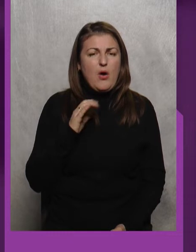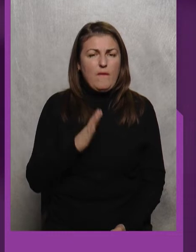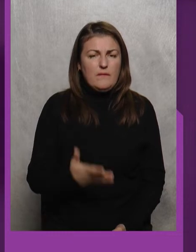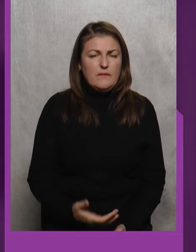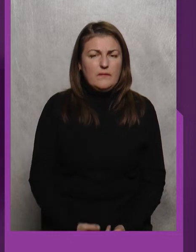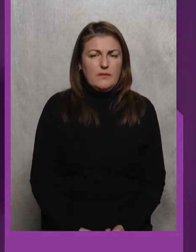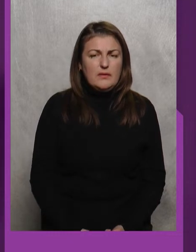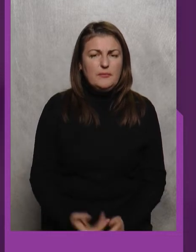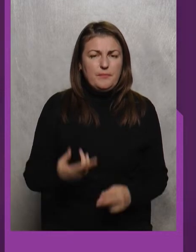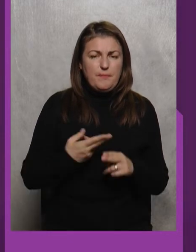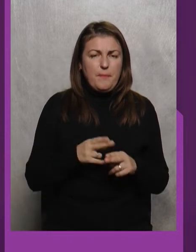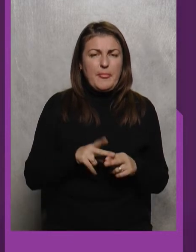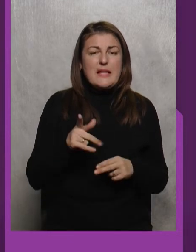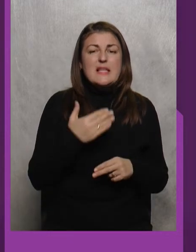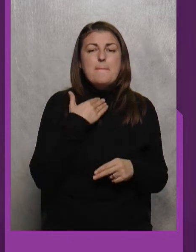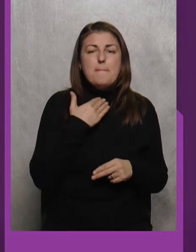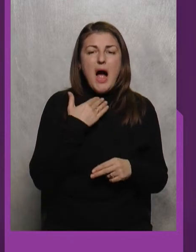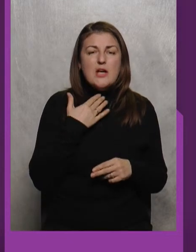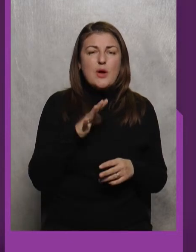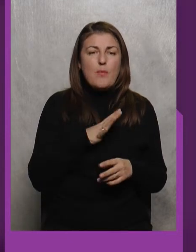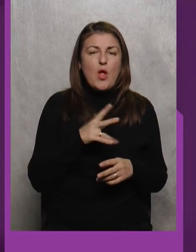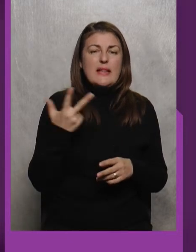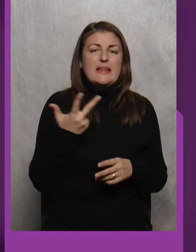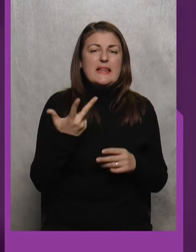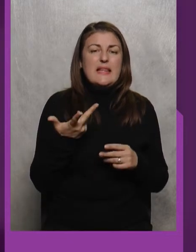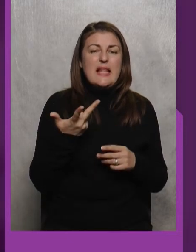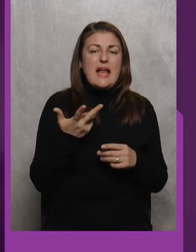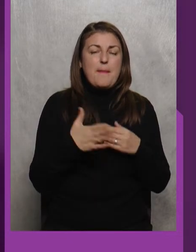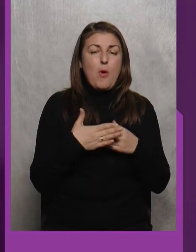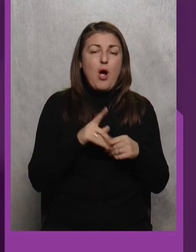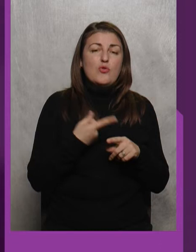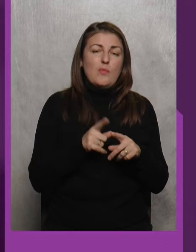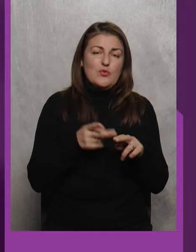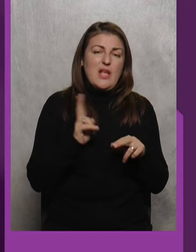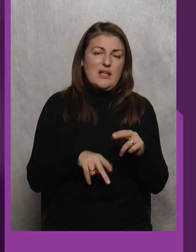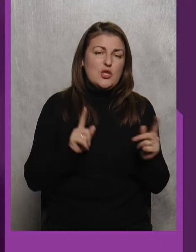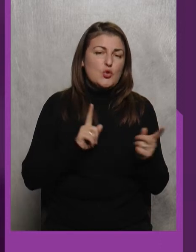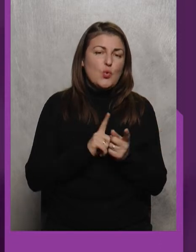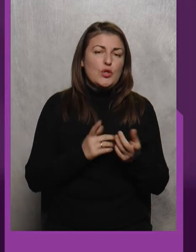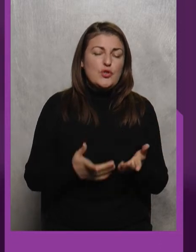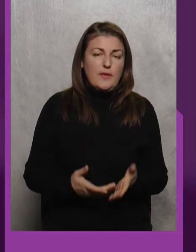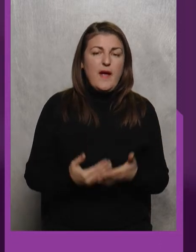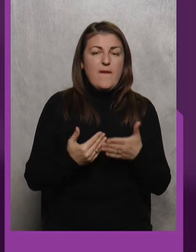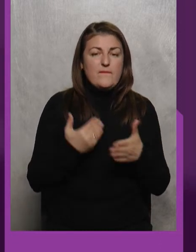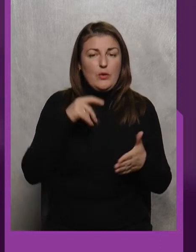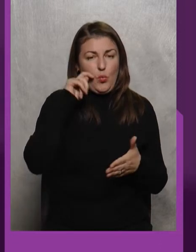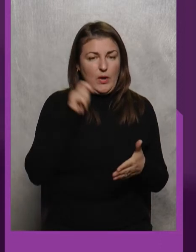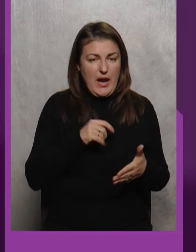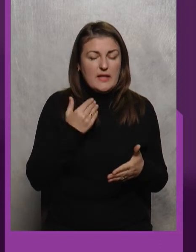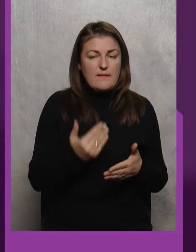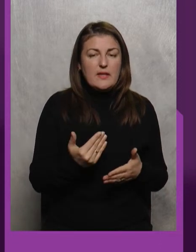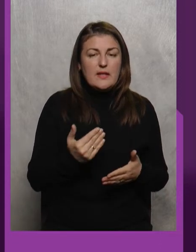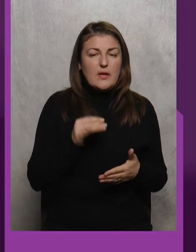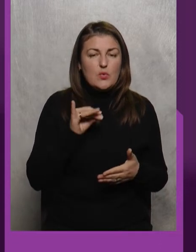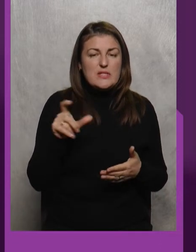Це Це майже було третє покарання, тому і закінчилася суточка Від України він у